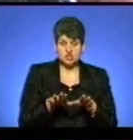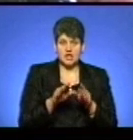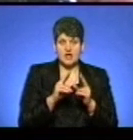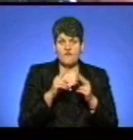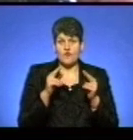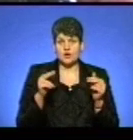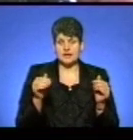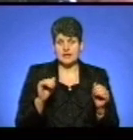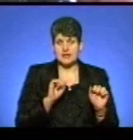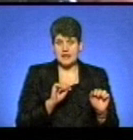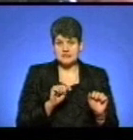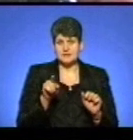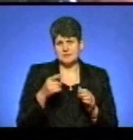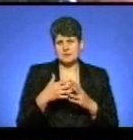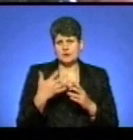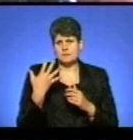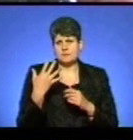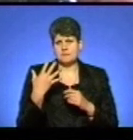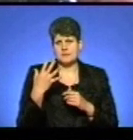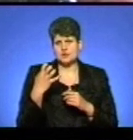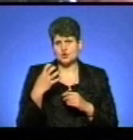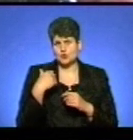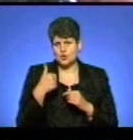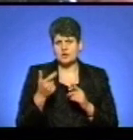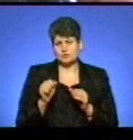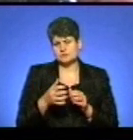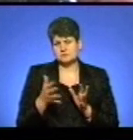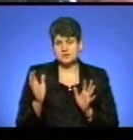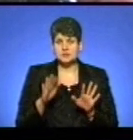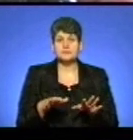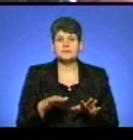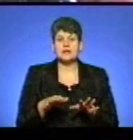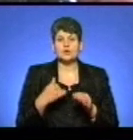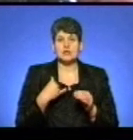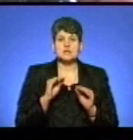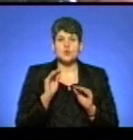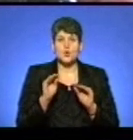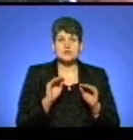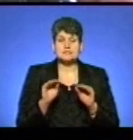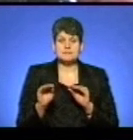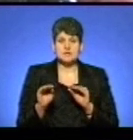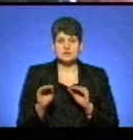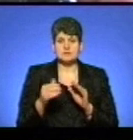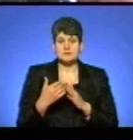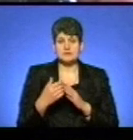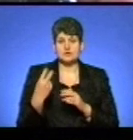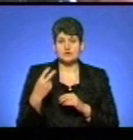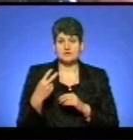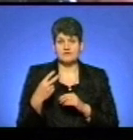які п'ять сотені років і навіть більше. У нас тут розміщено близько 20